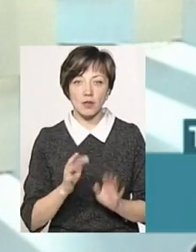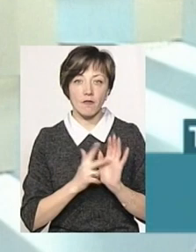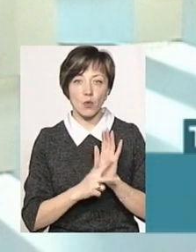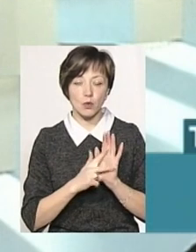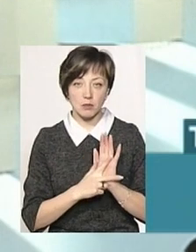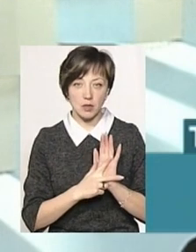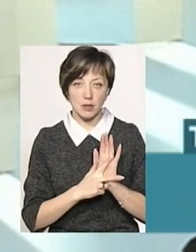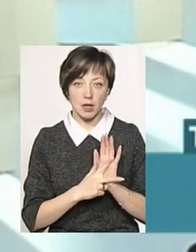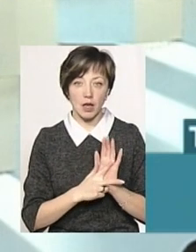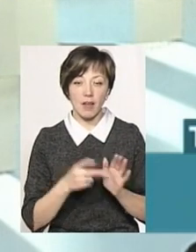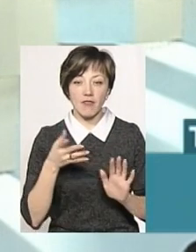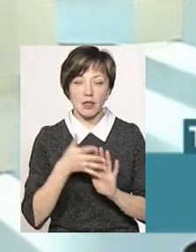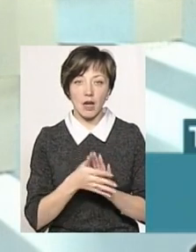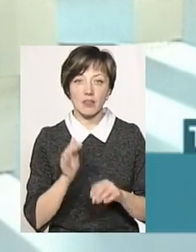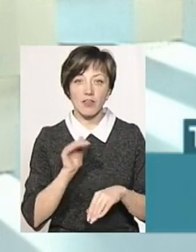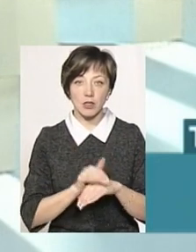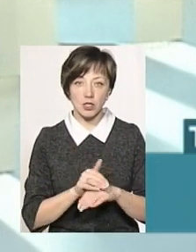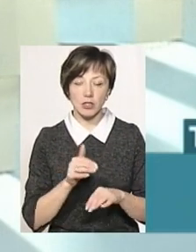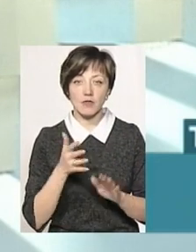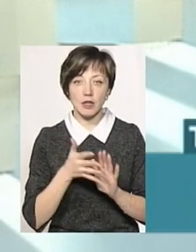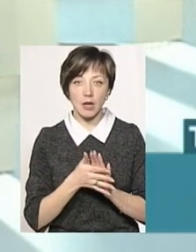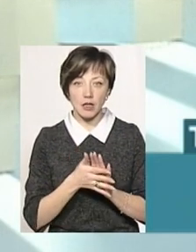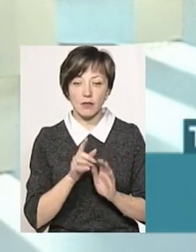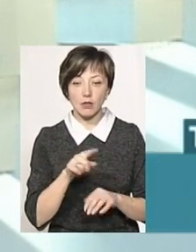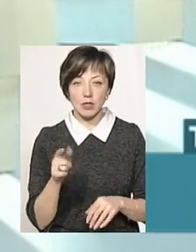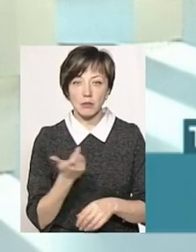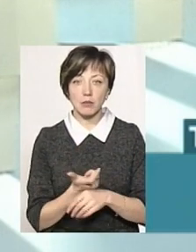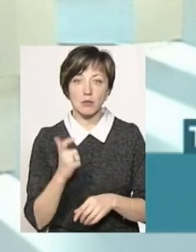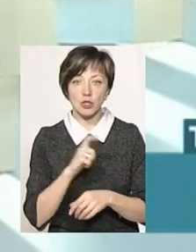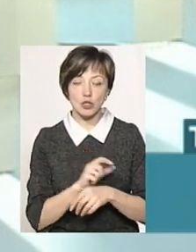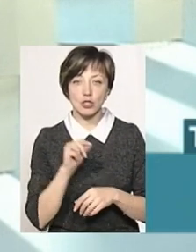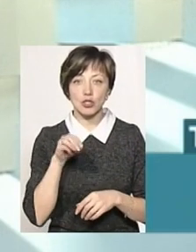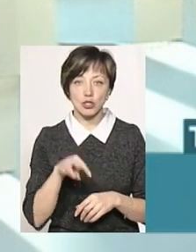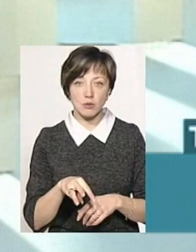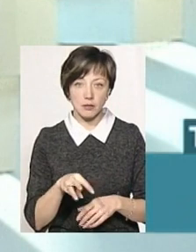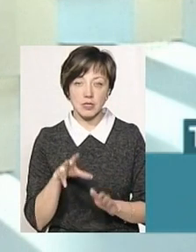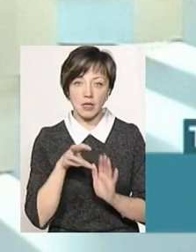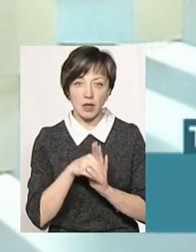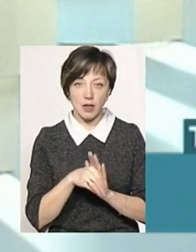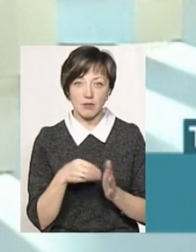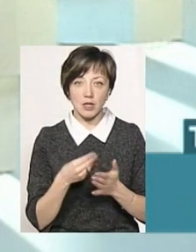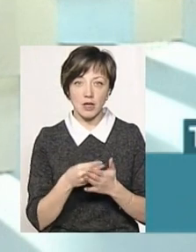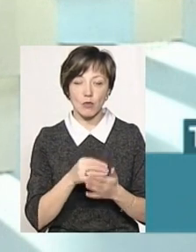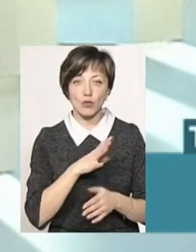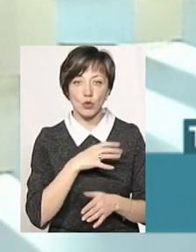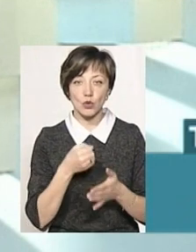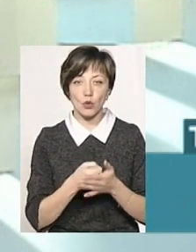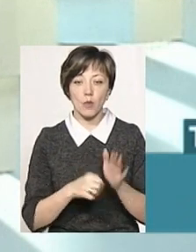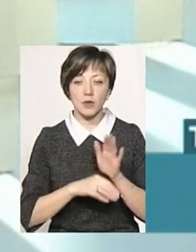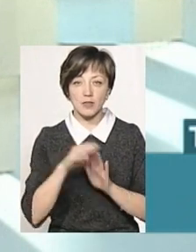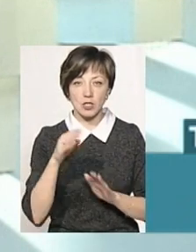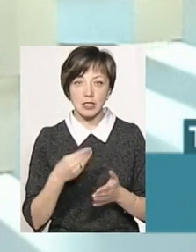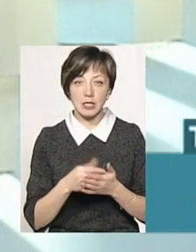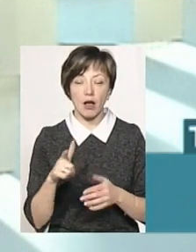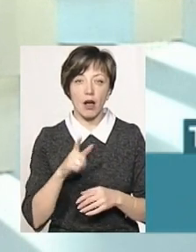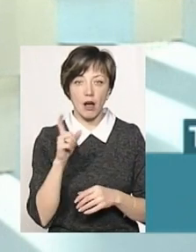80. Тобто, фактичні витрати, вони набагато більші, ніж ті, які закладені в тарифі були і до підвищення